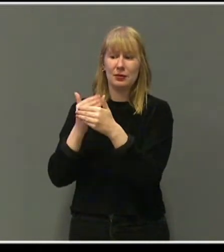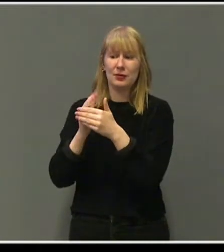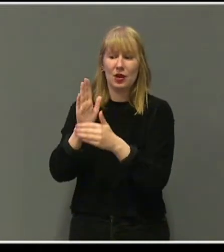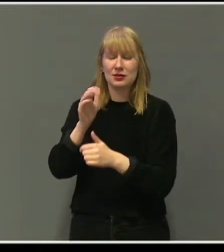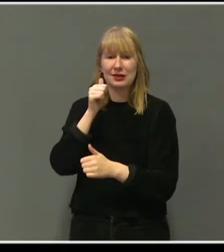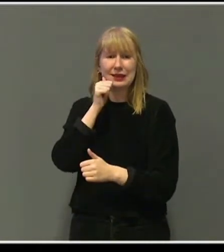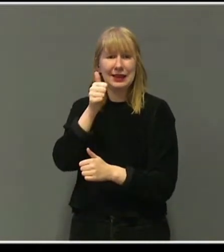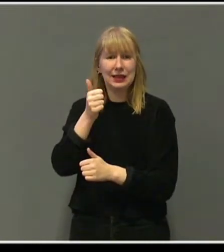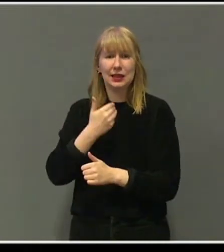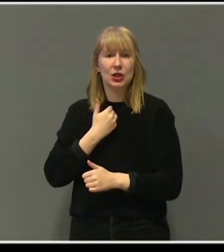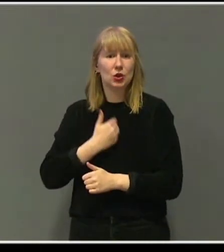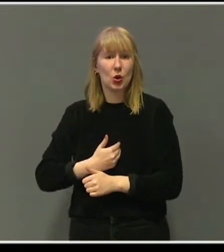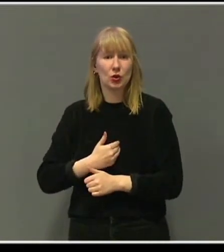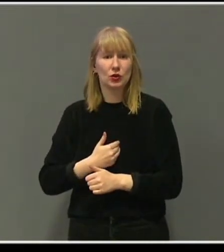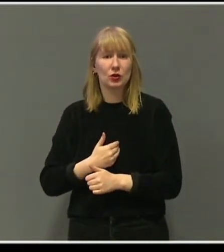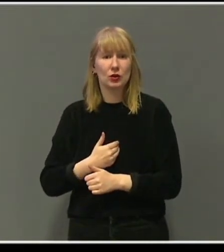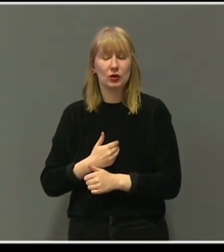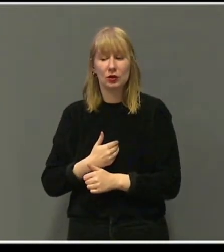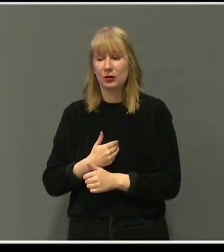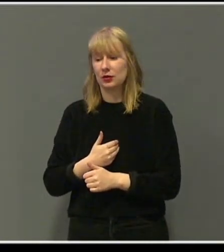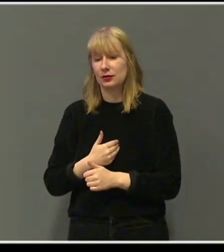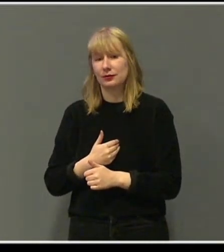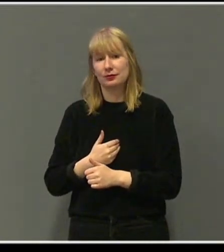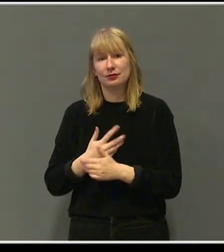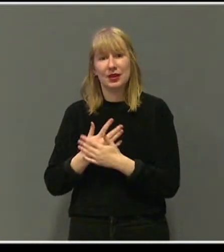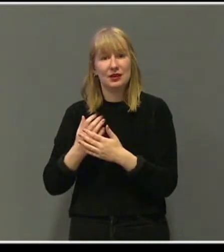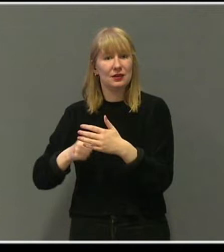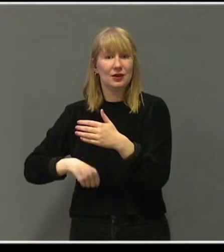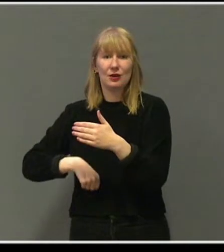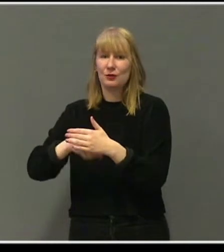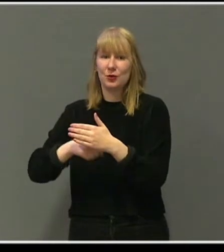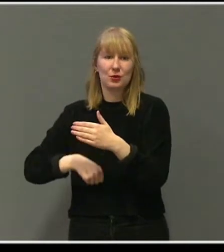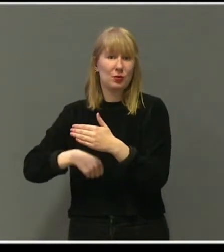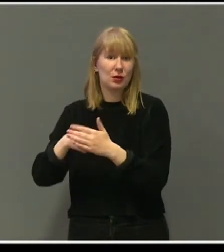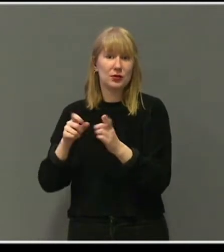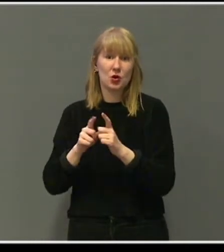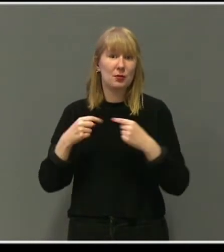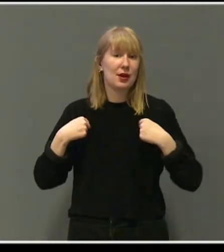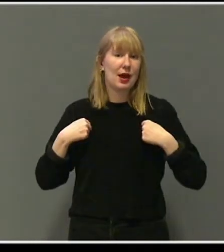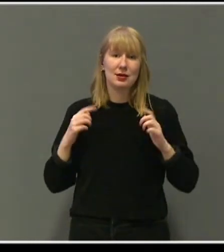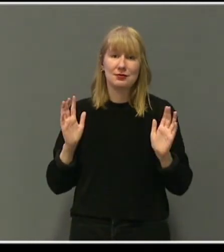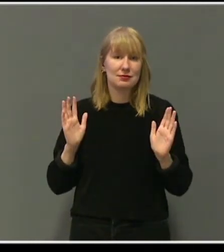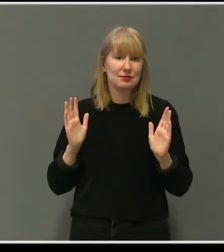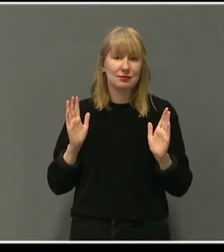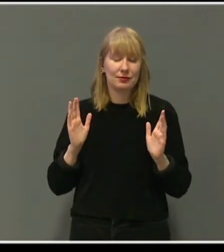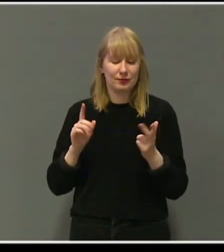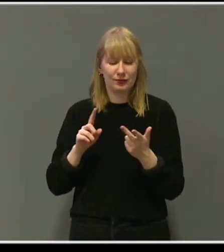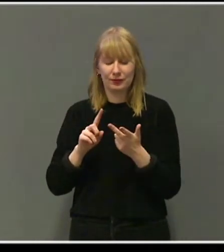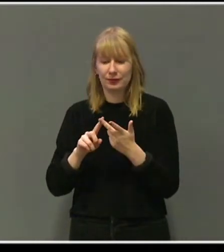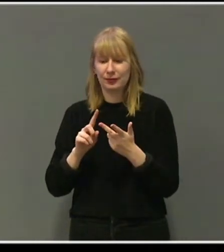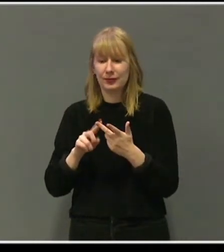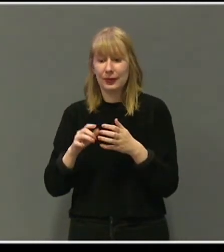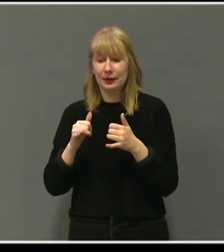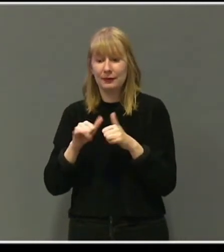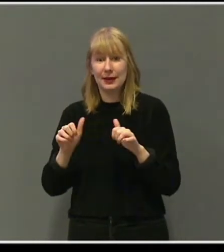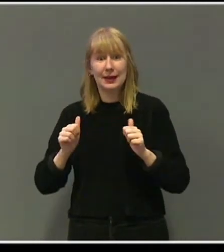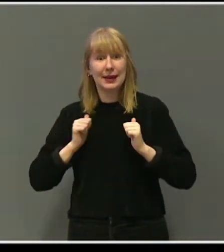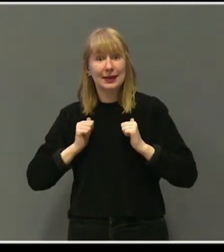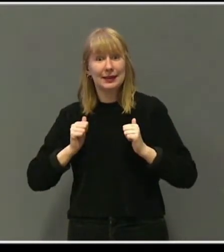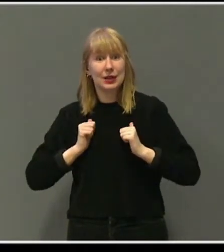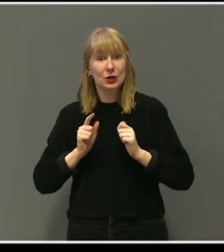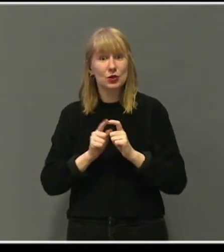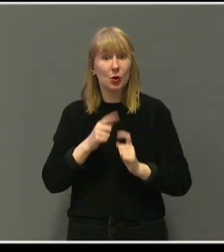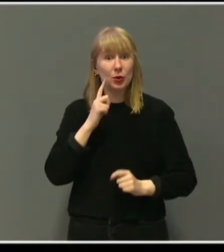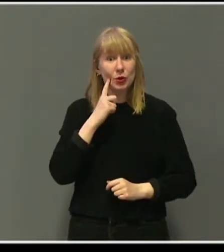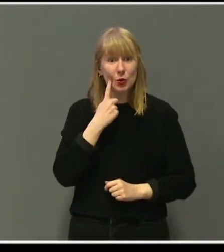tidlig? Han ville ikke kunne komme til å spille fotball, som jeg gjorde. Han ville ikke kunne drive med friidrett, som